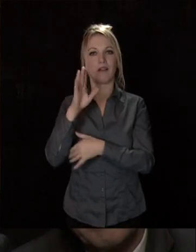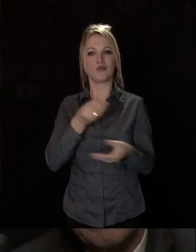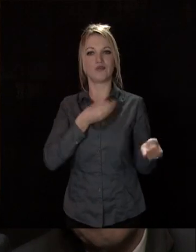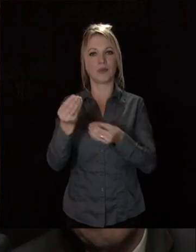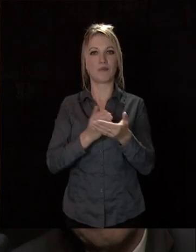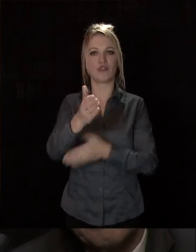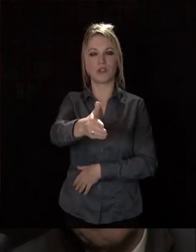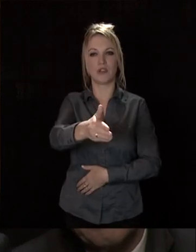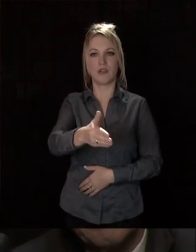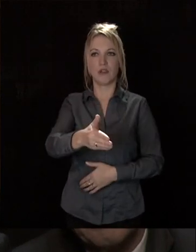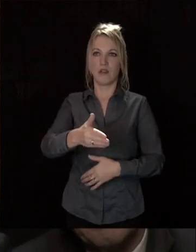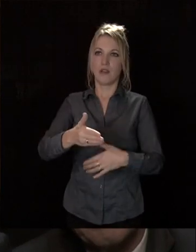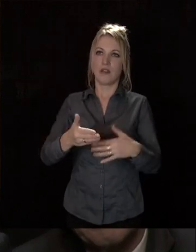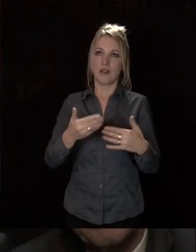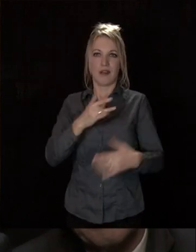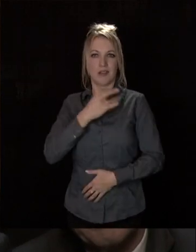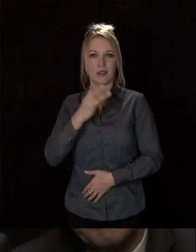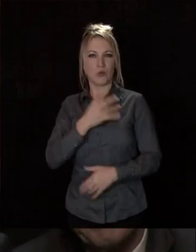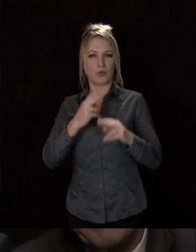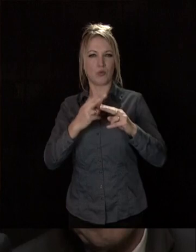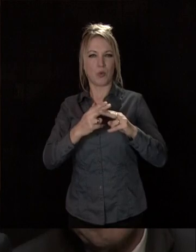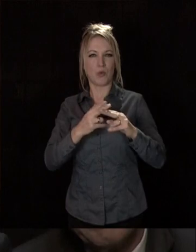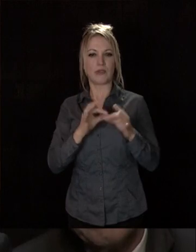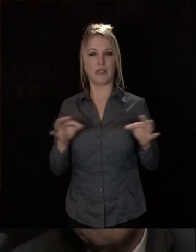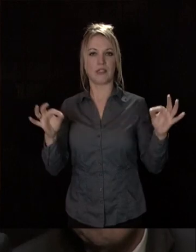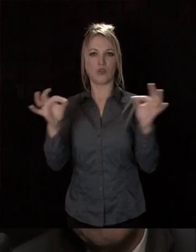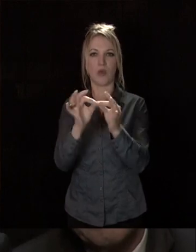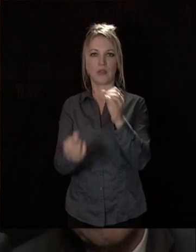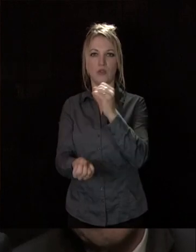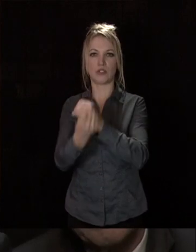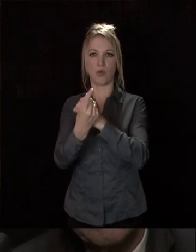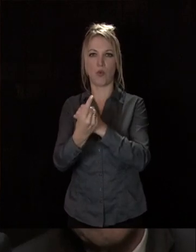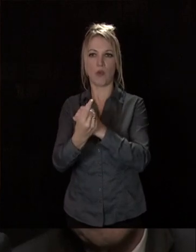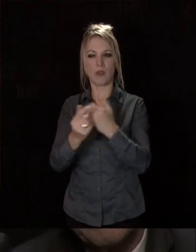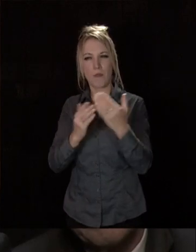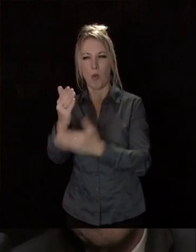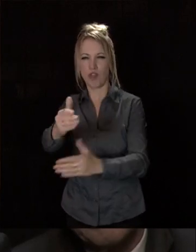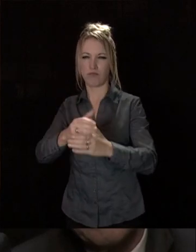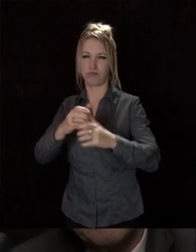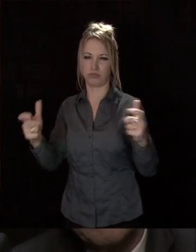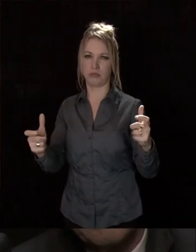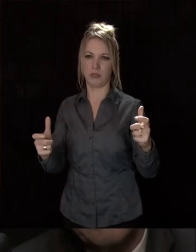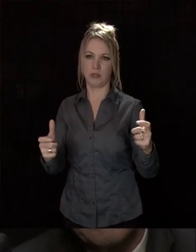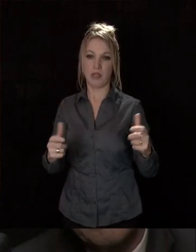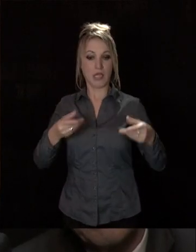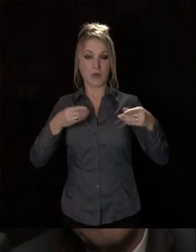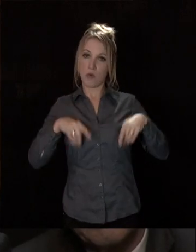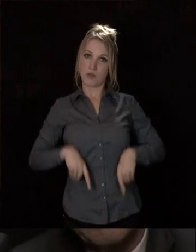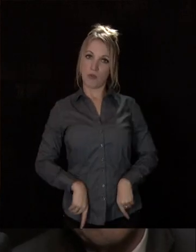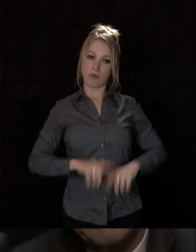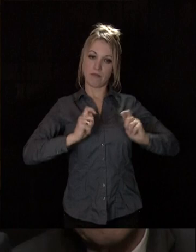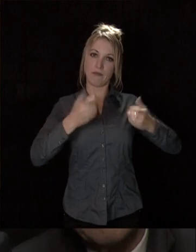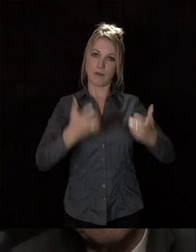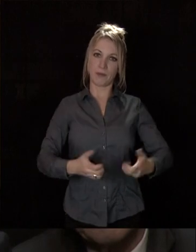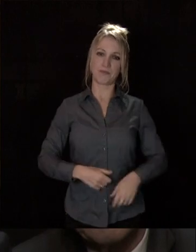un projet, une manifestation d'intérêt qui s'appelle Territoire d'innovation et de grande ambition voulue par le gouvernement. Nous nous sommes lancés